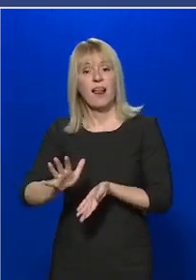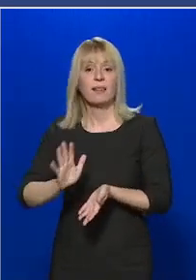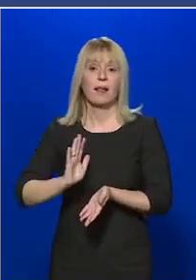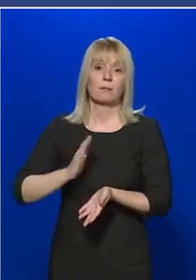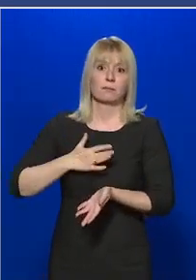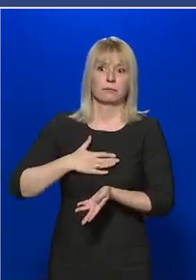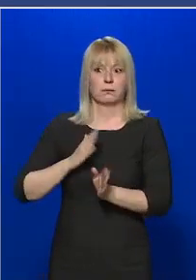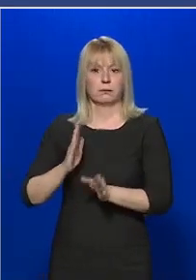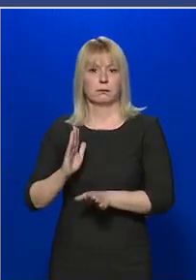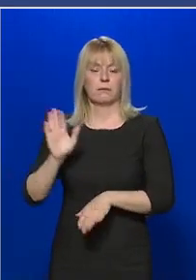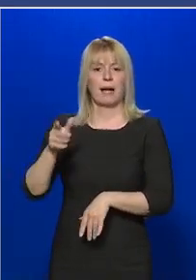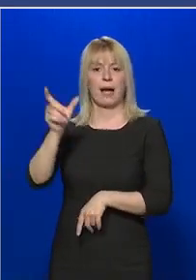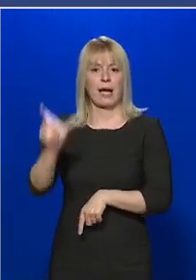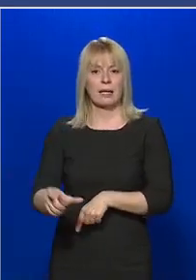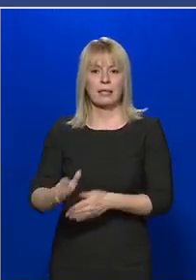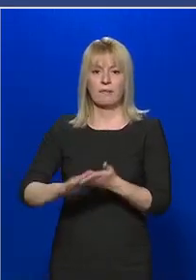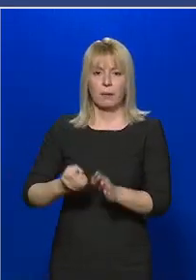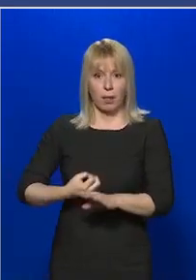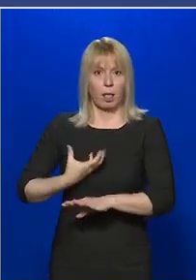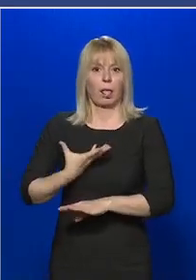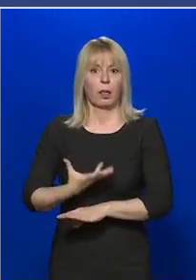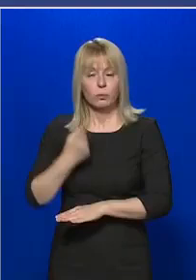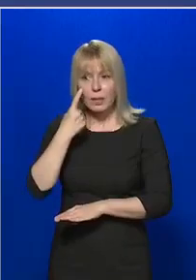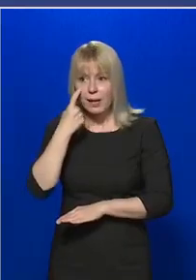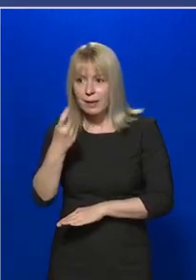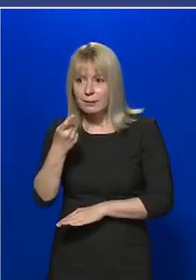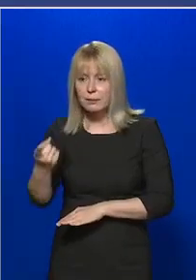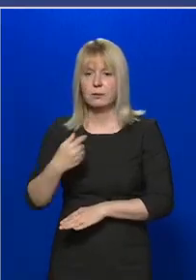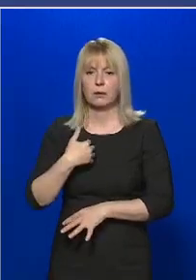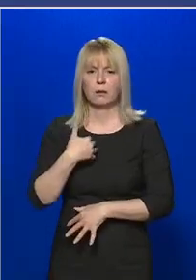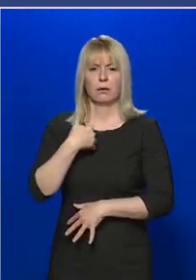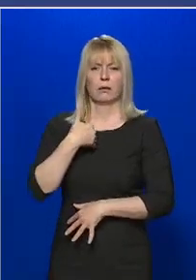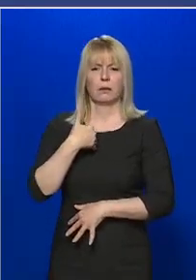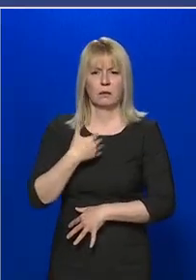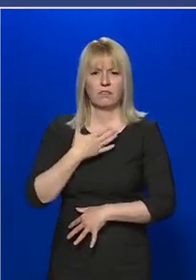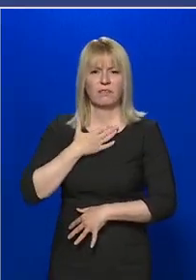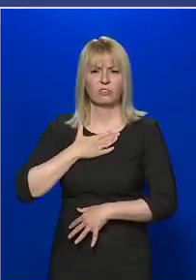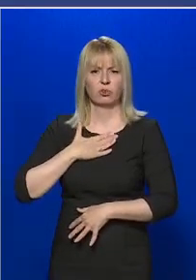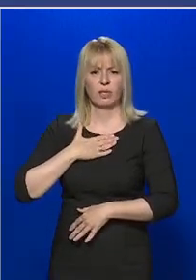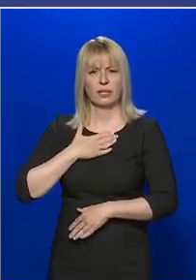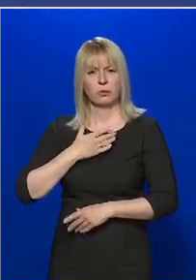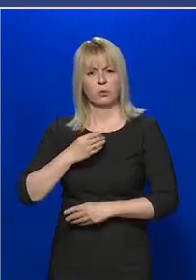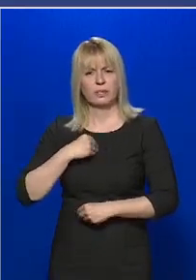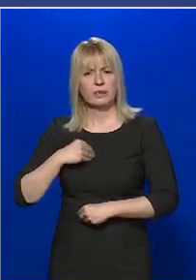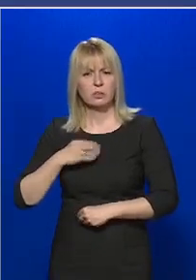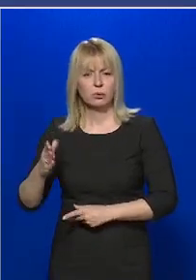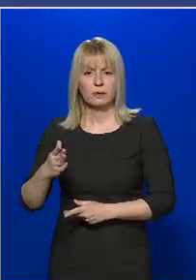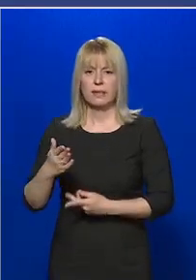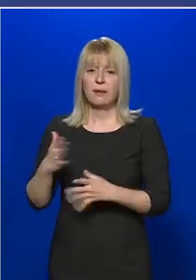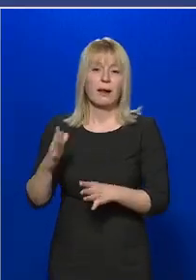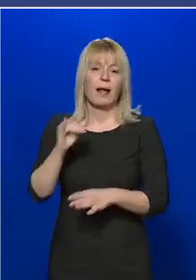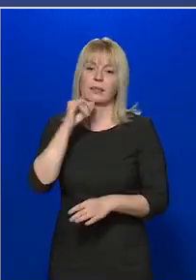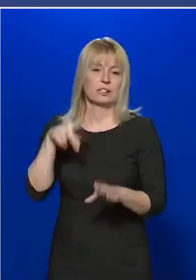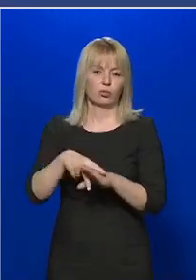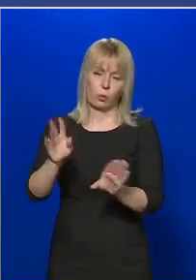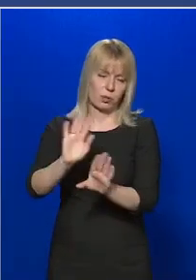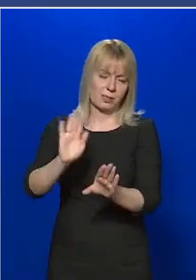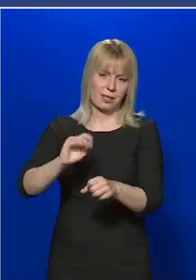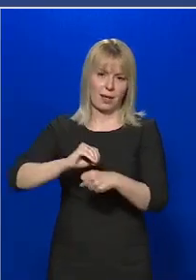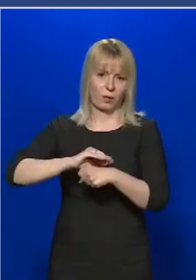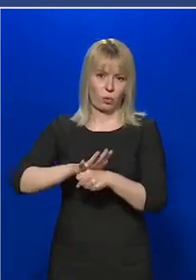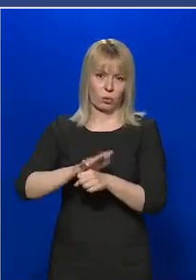bárki valamilyen tünetet mutatna, felső légúti tünetet, aminek lehet semmi köze nincsen a